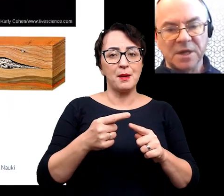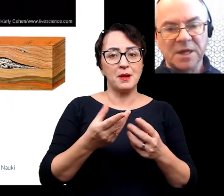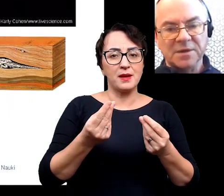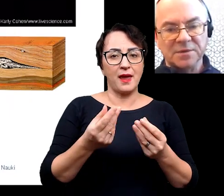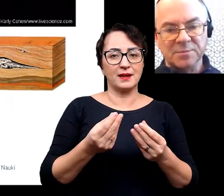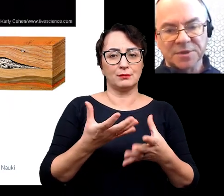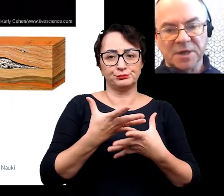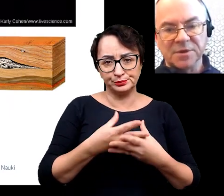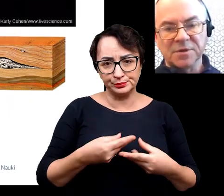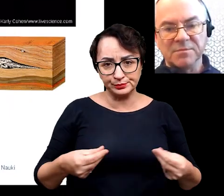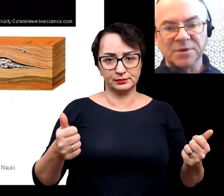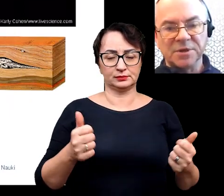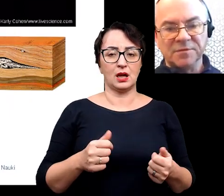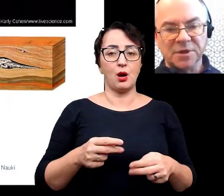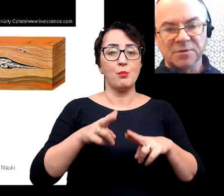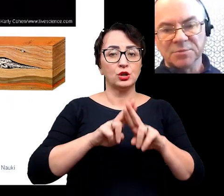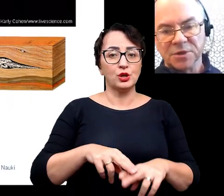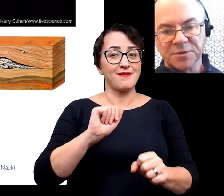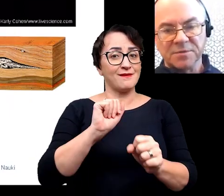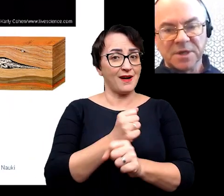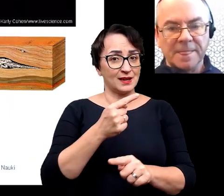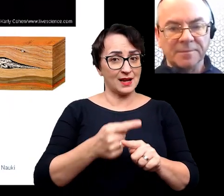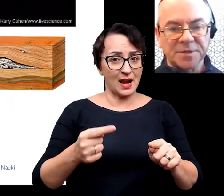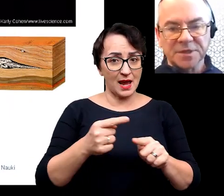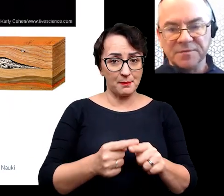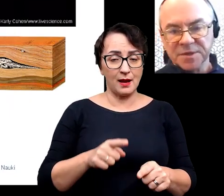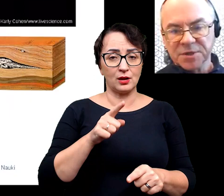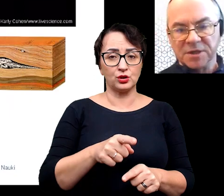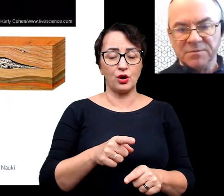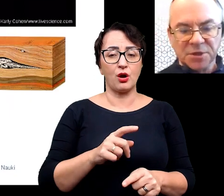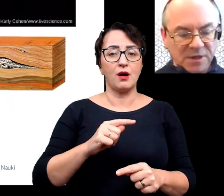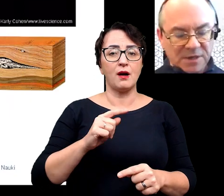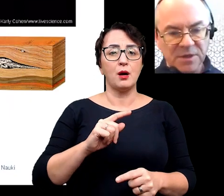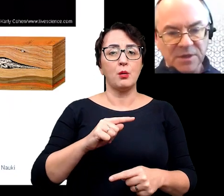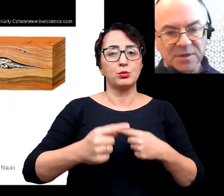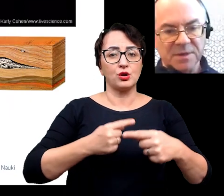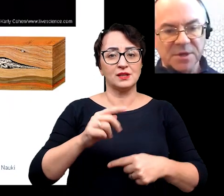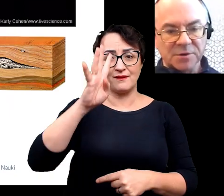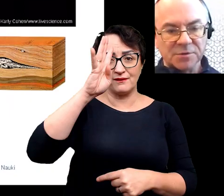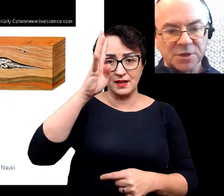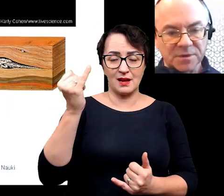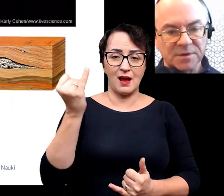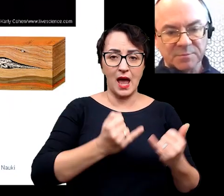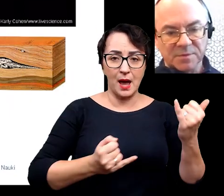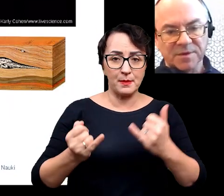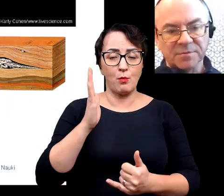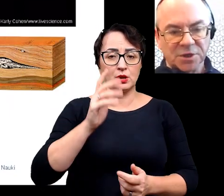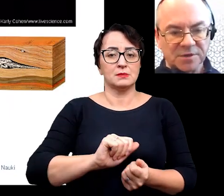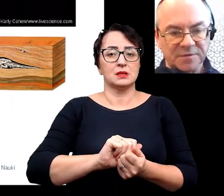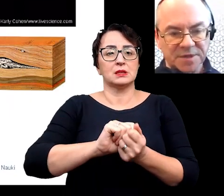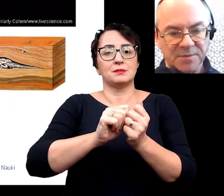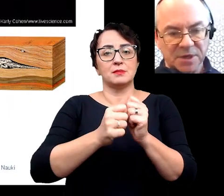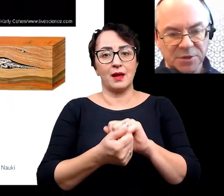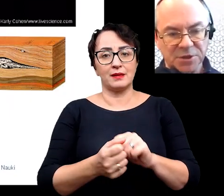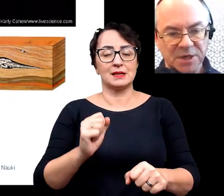elementów miękkich. Pozostały tylko elementy twarde, które przechodzą procesy fizyczne, chemiczne i zamieniają się po